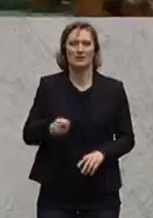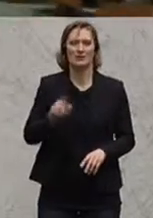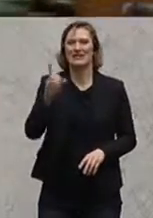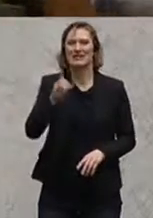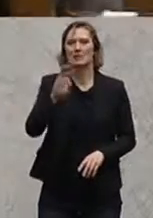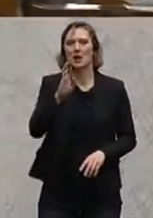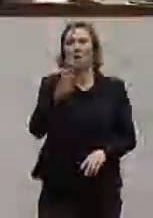Dankeschön. Vielen